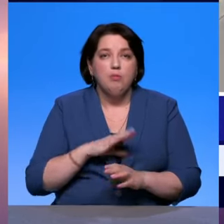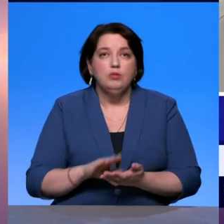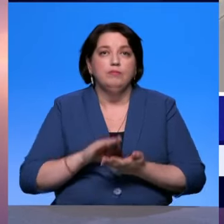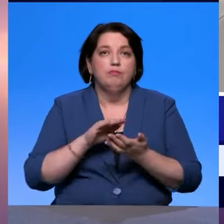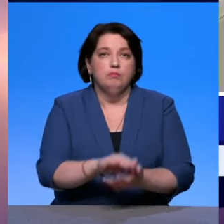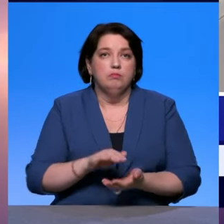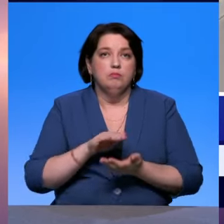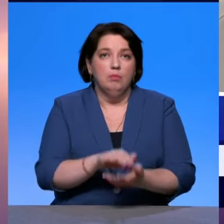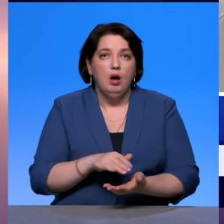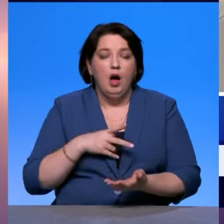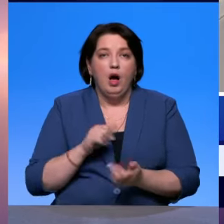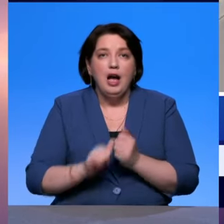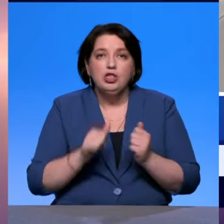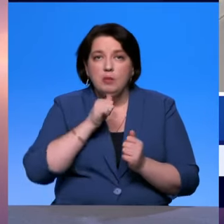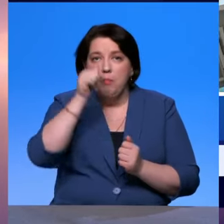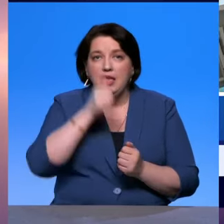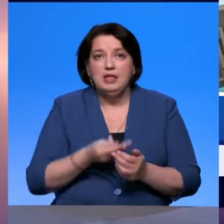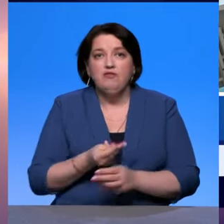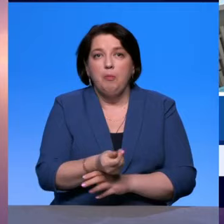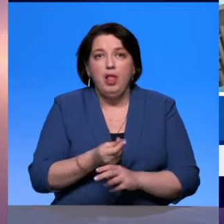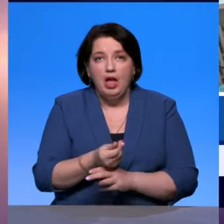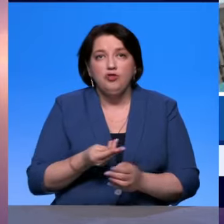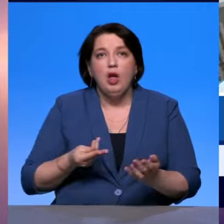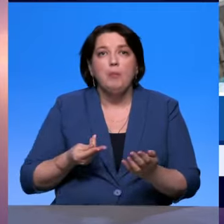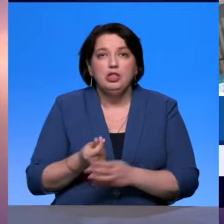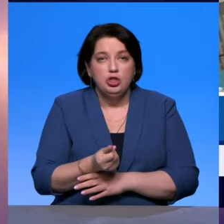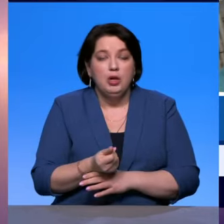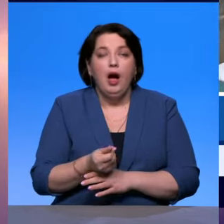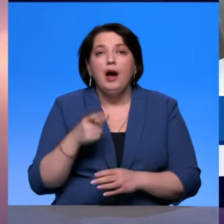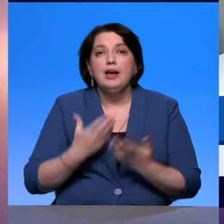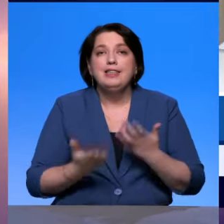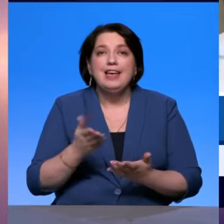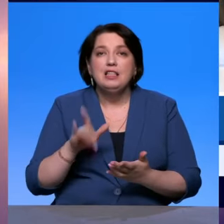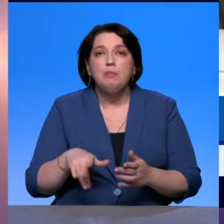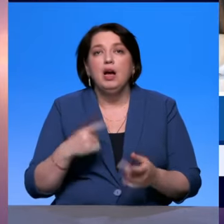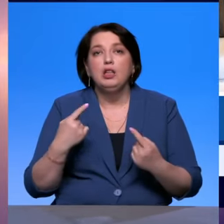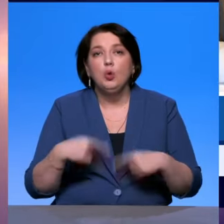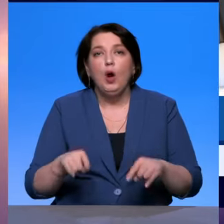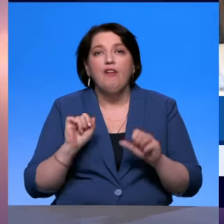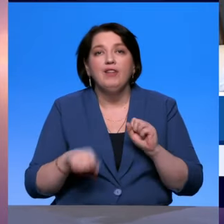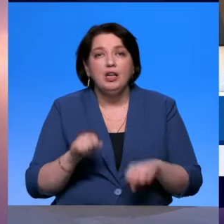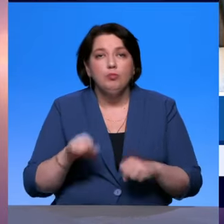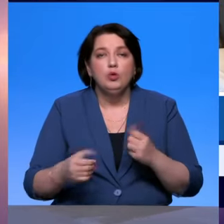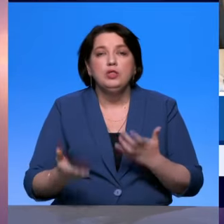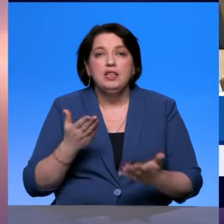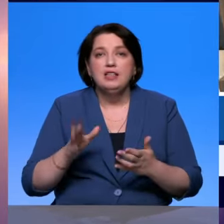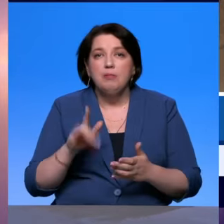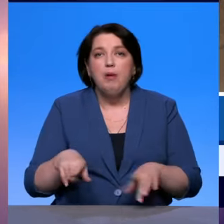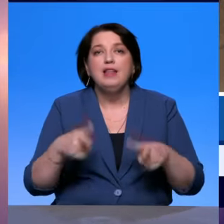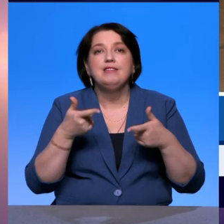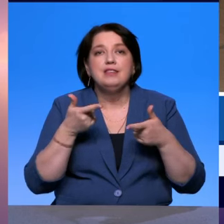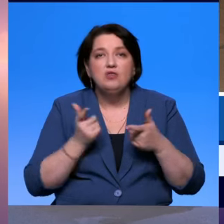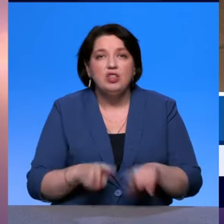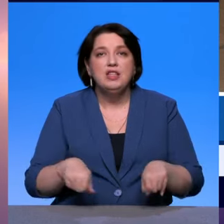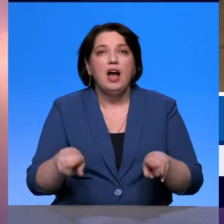платежи. Но если бы была другая возможность, если бы действительно, как наши уважаемые зрители говорят,